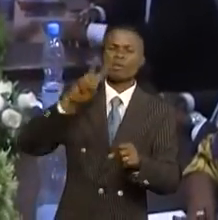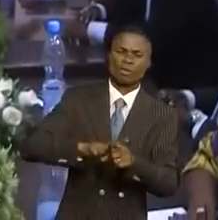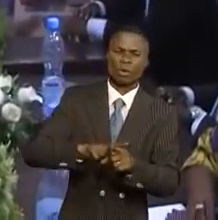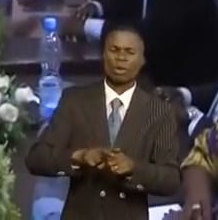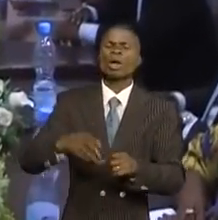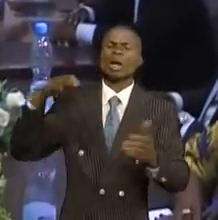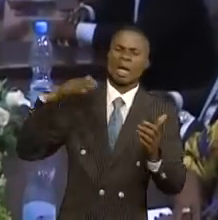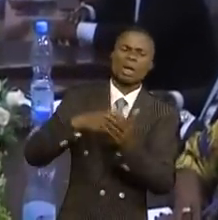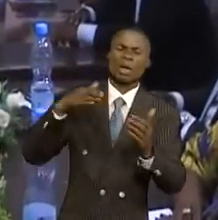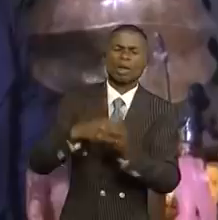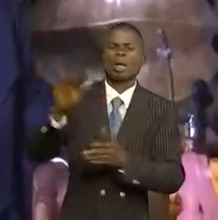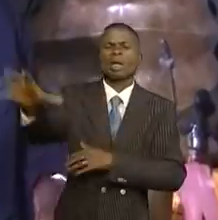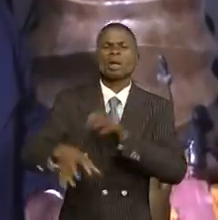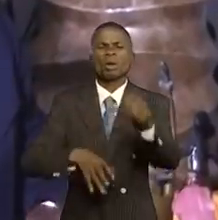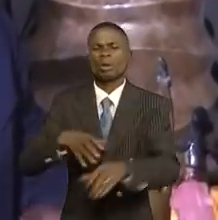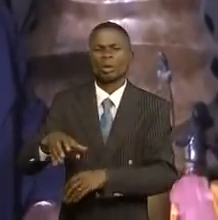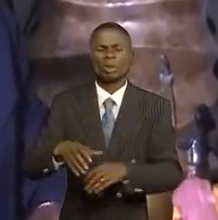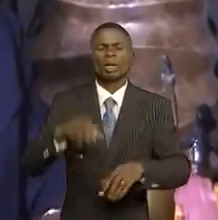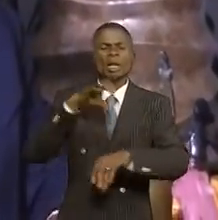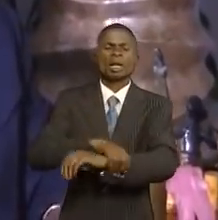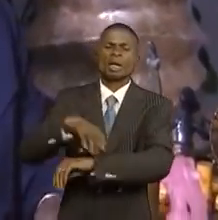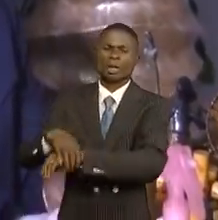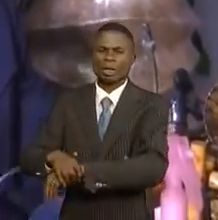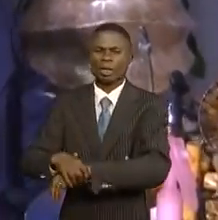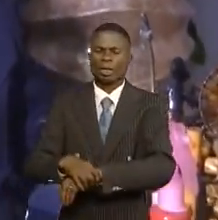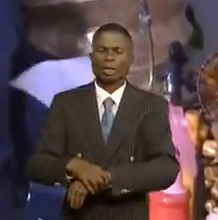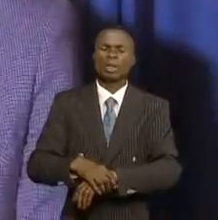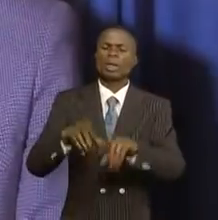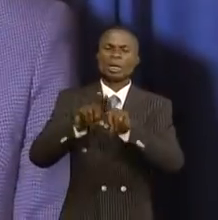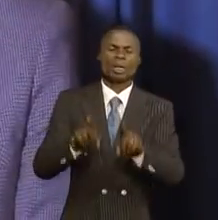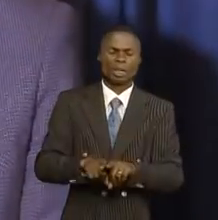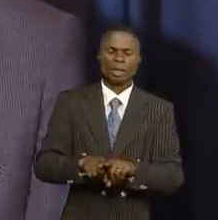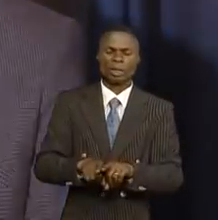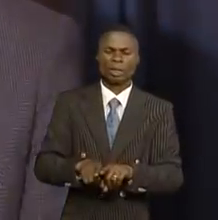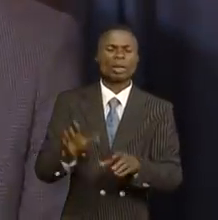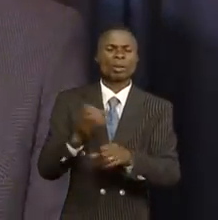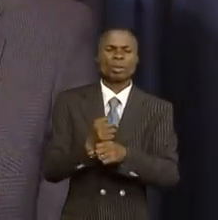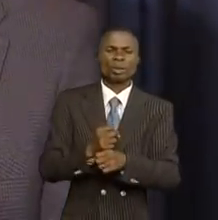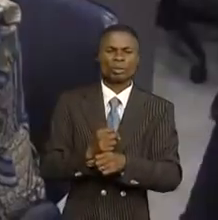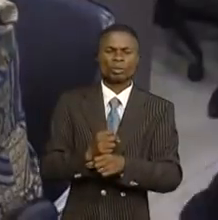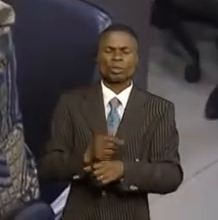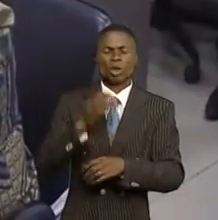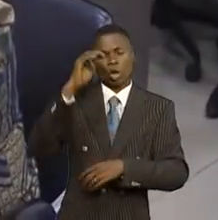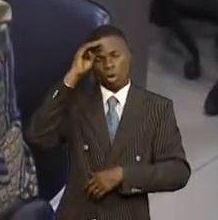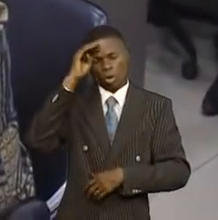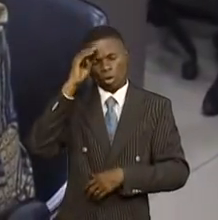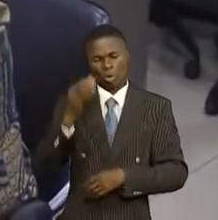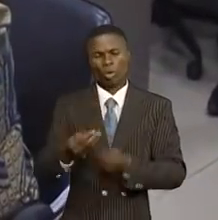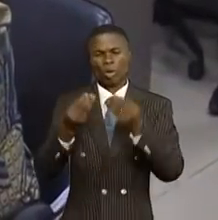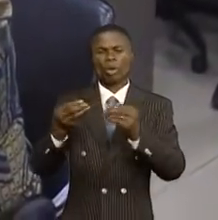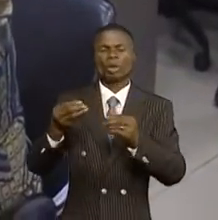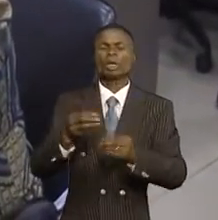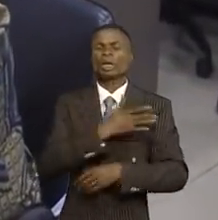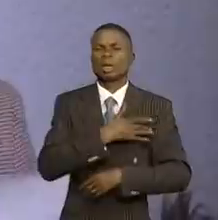violences, pillages, décapitations, kidnapping, bref, l'humiliation de notre